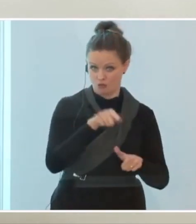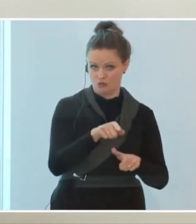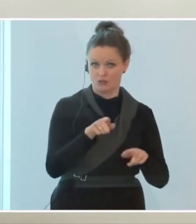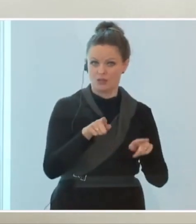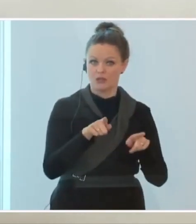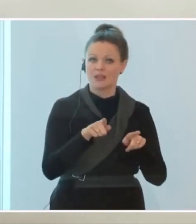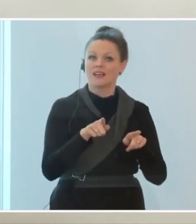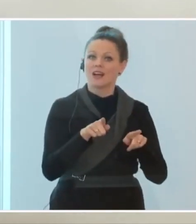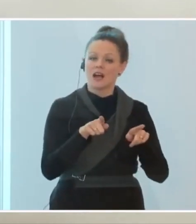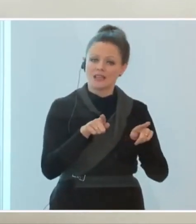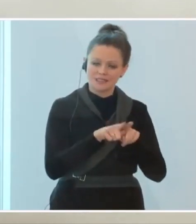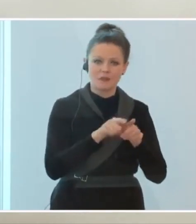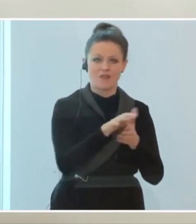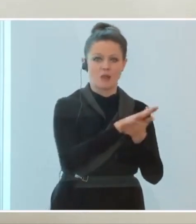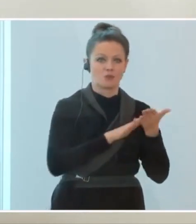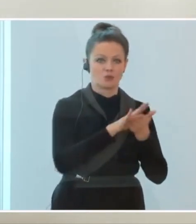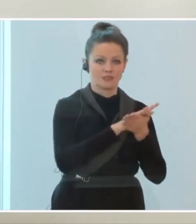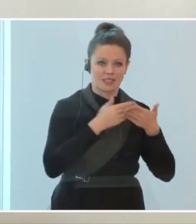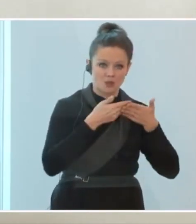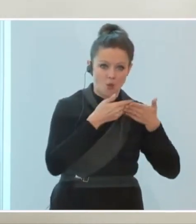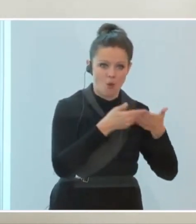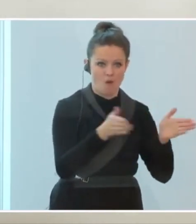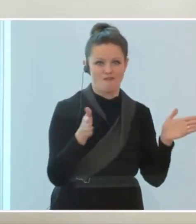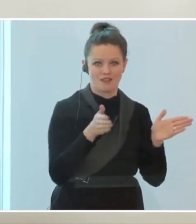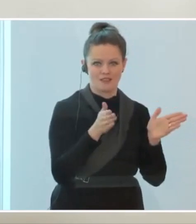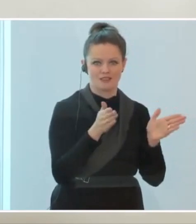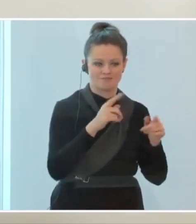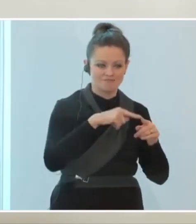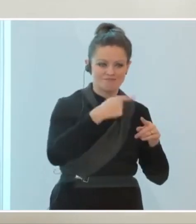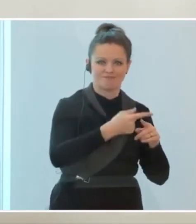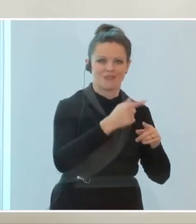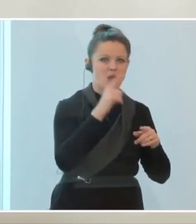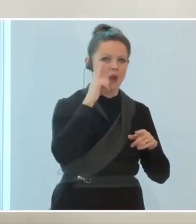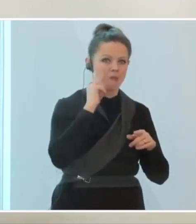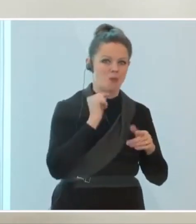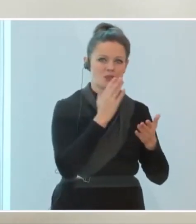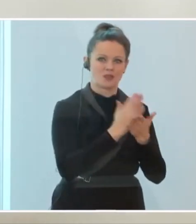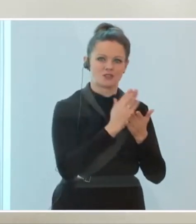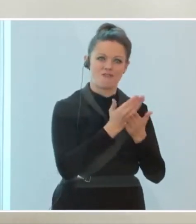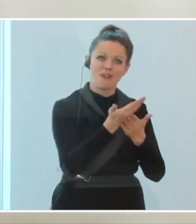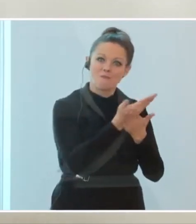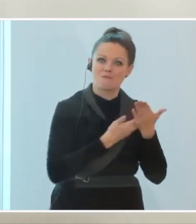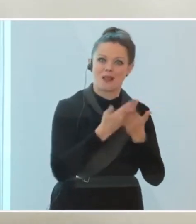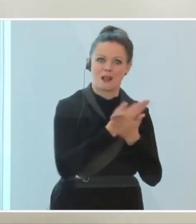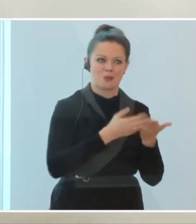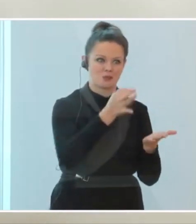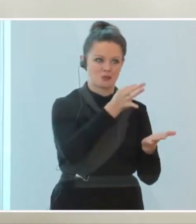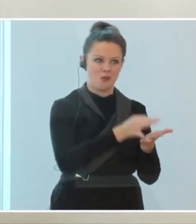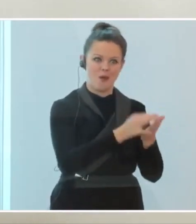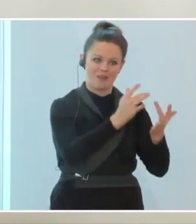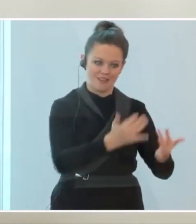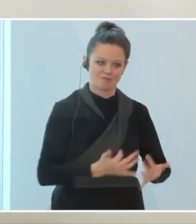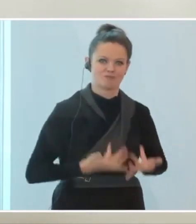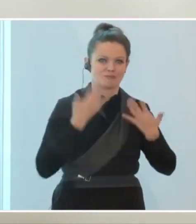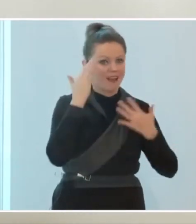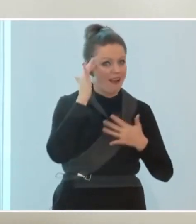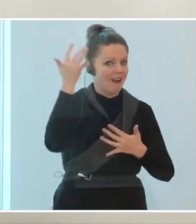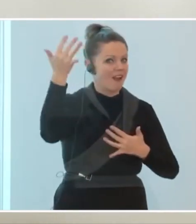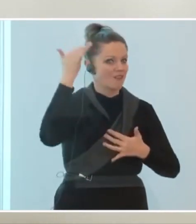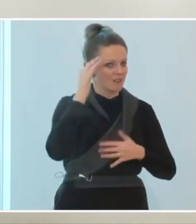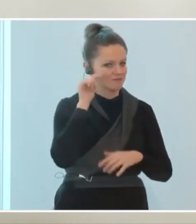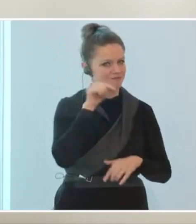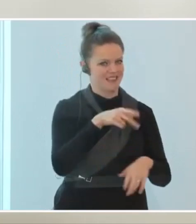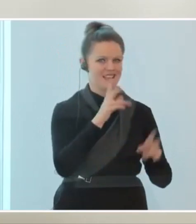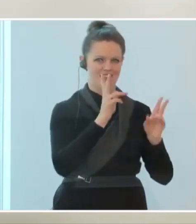Museen wieder auf, mit Montag schon als Orte der Bildung, der Inspiration und auch der Reflexion. Genauso